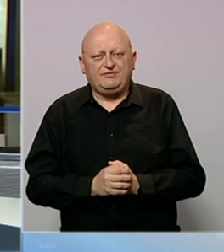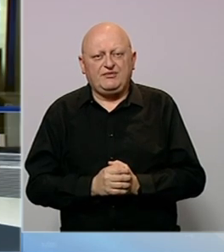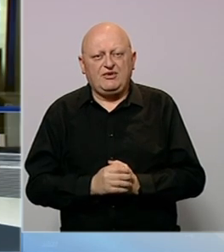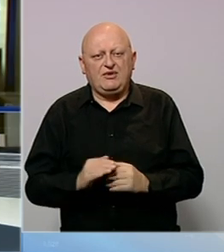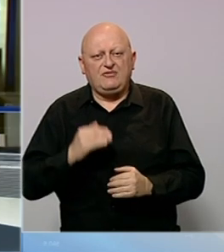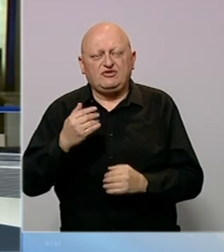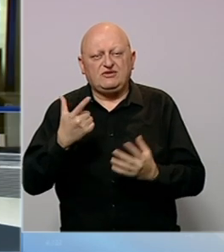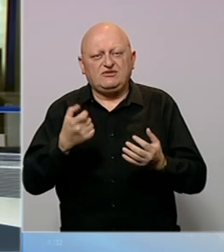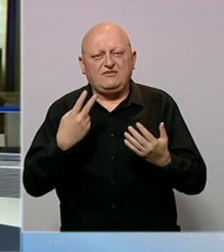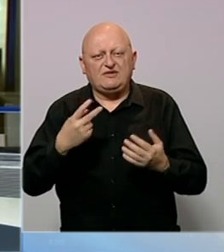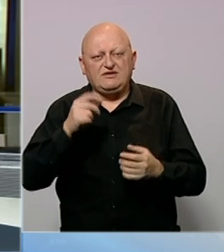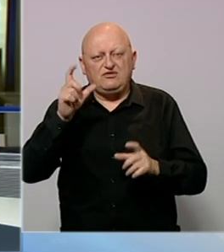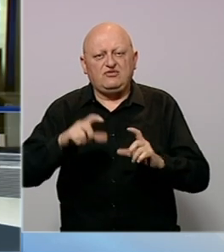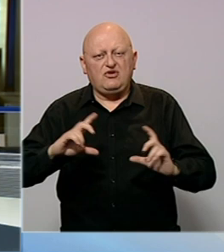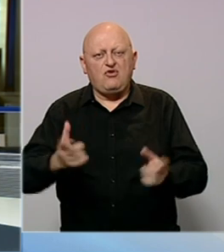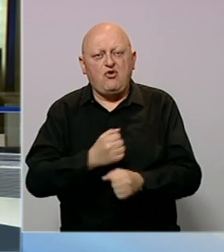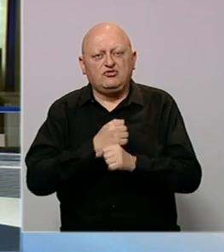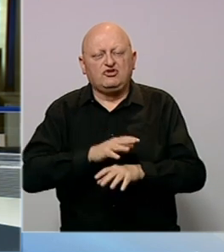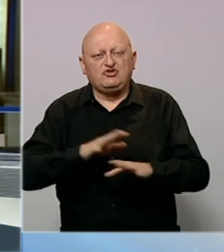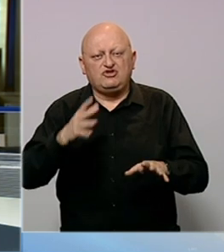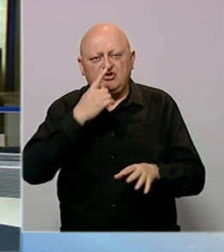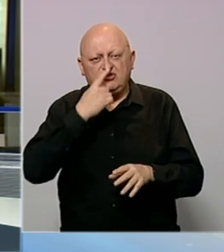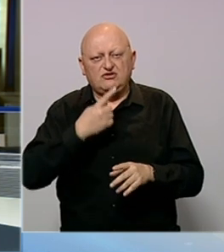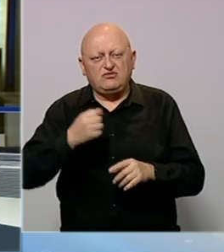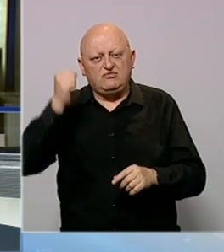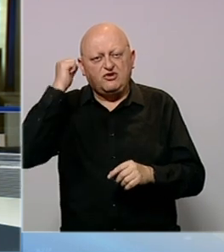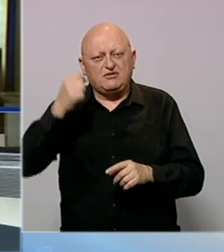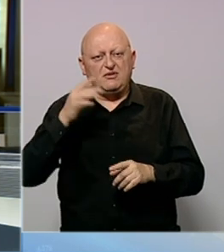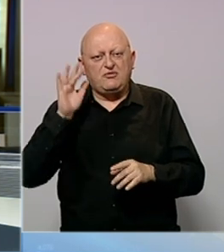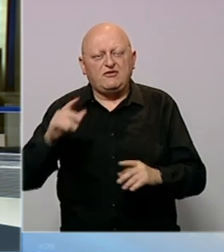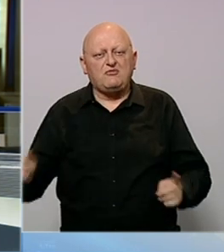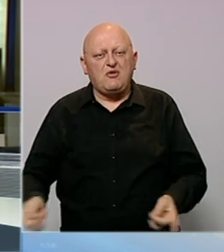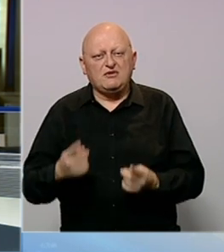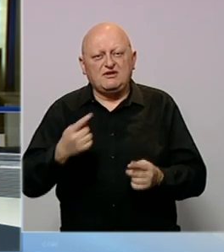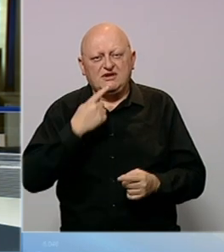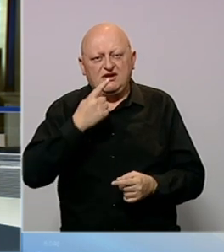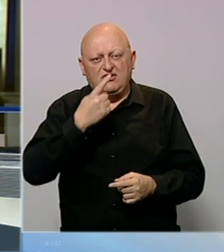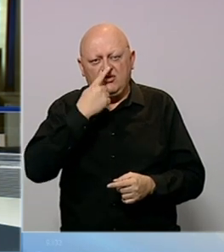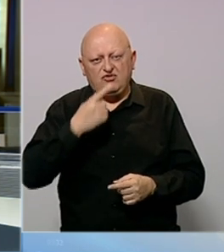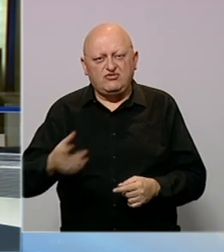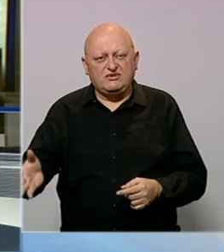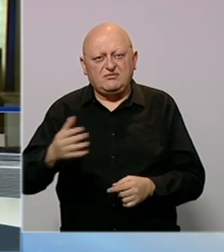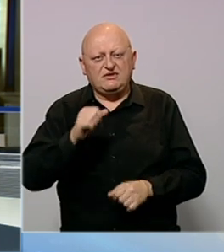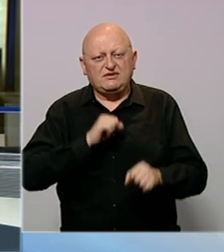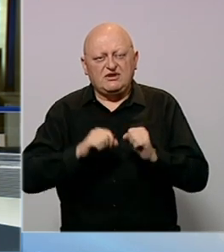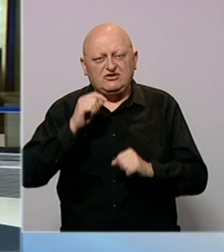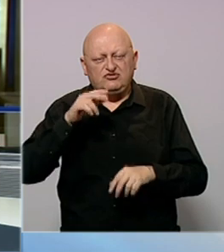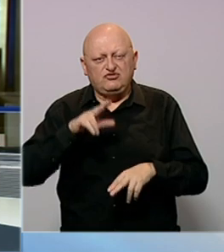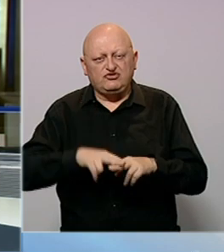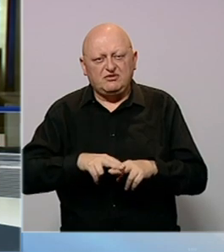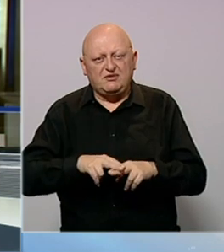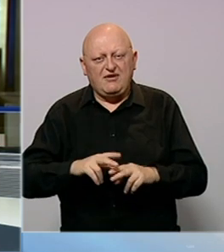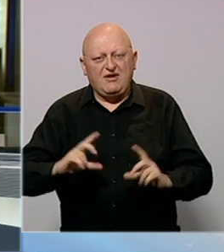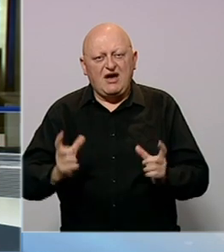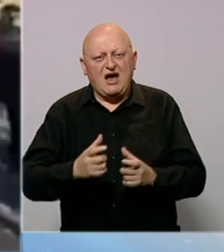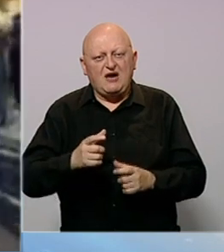Više od 720 ljudi uhapšeno je širom Rusije. Na protestima protiv mobilizacije saopštio je Ruski pokret za zaštitu